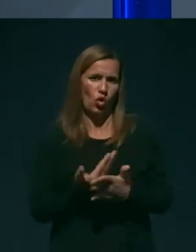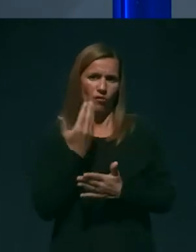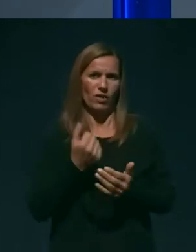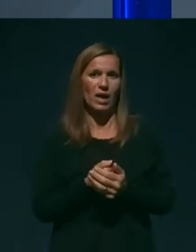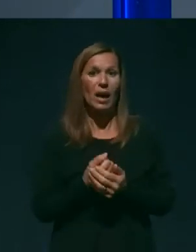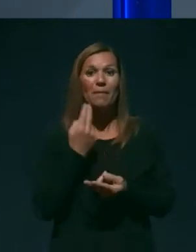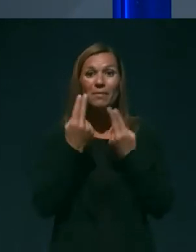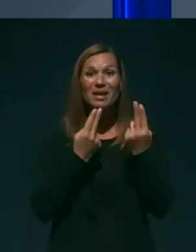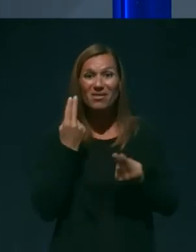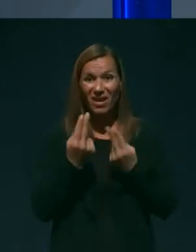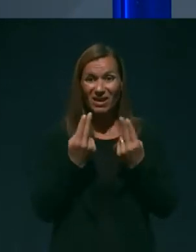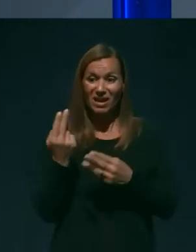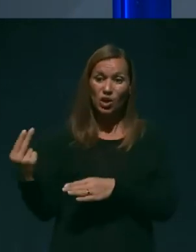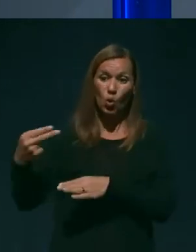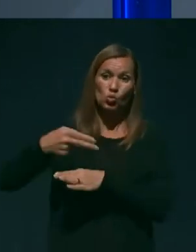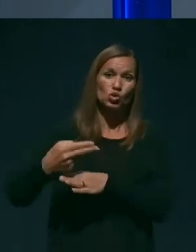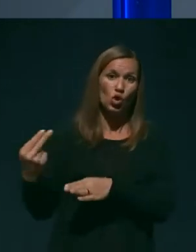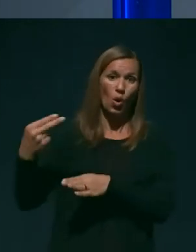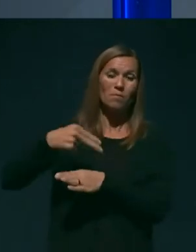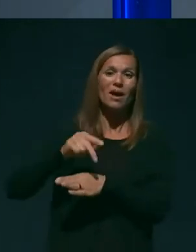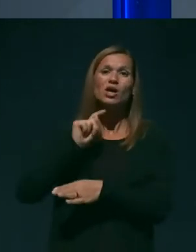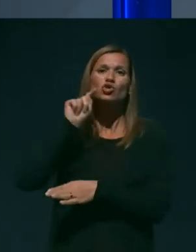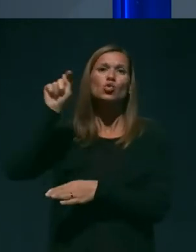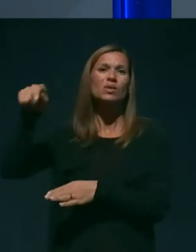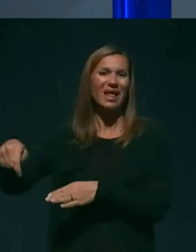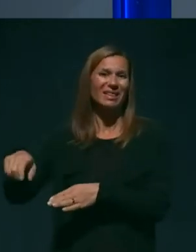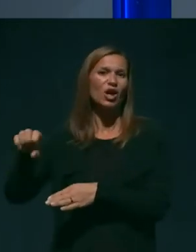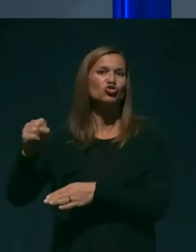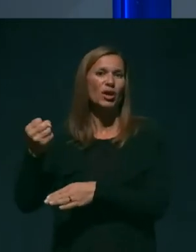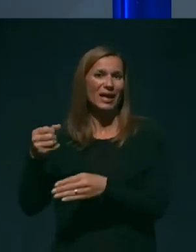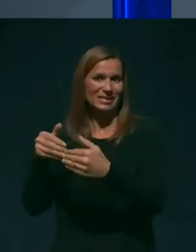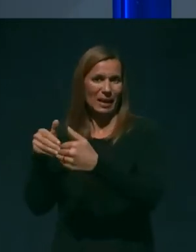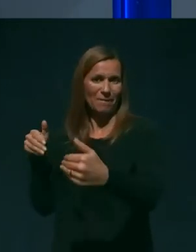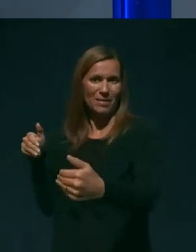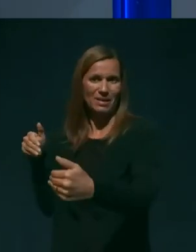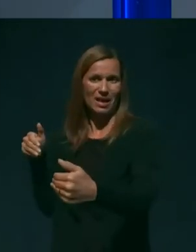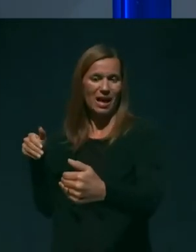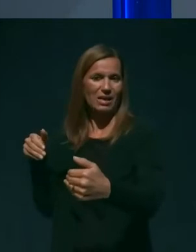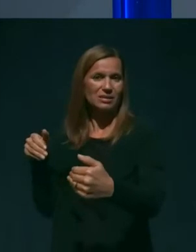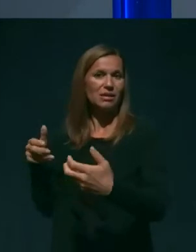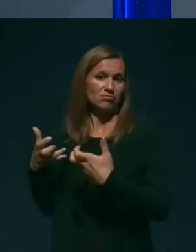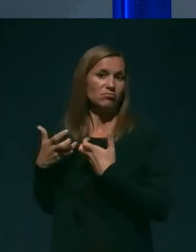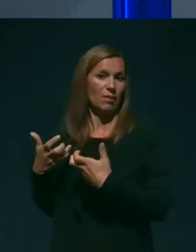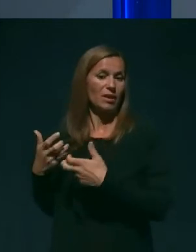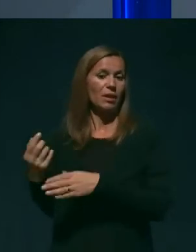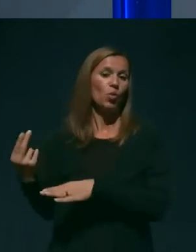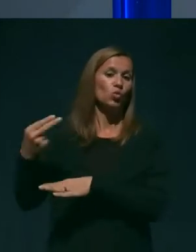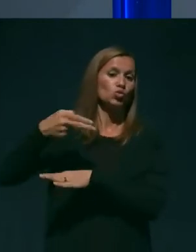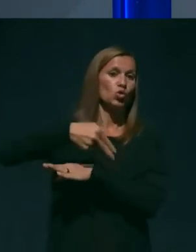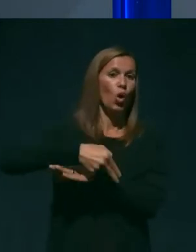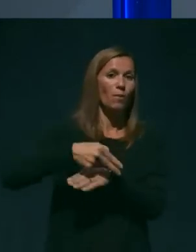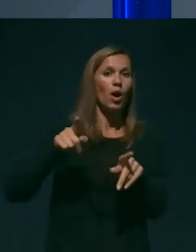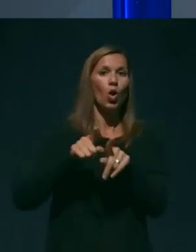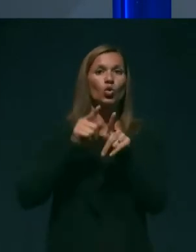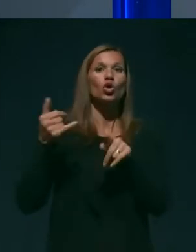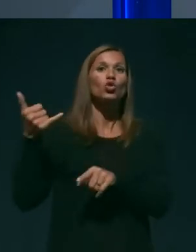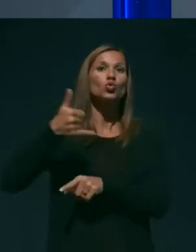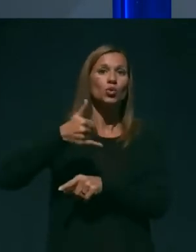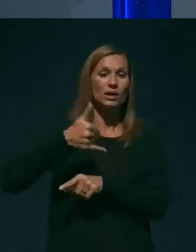pogoje vstopa na zunani šengenski meji z namenom vstopa kot turizem, kot turisti,